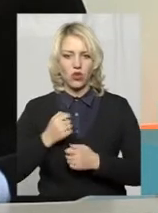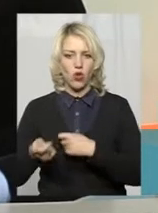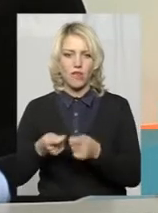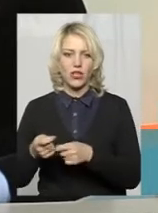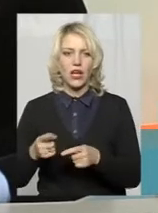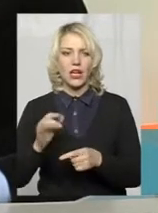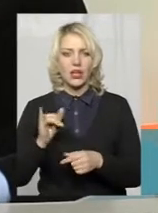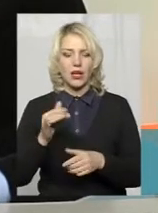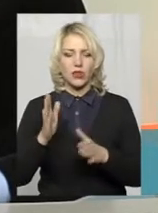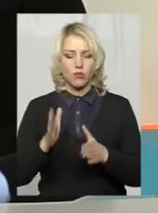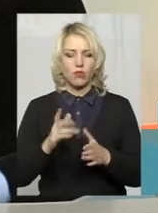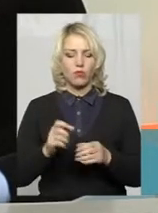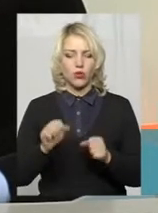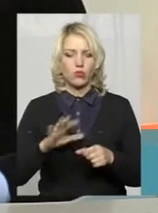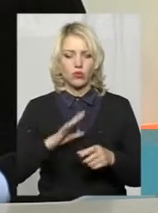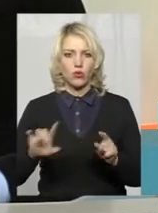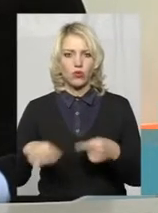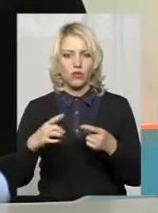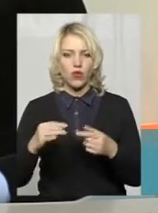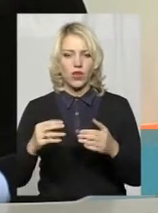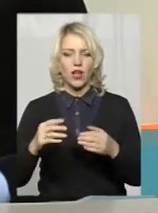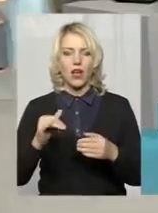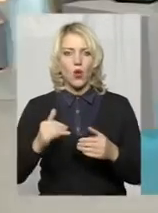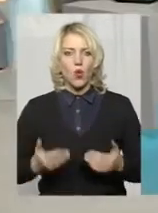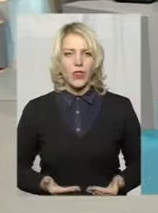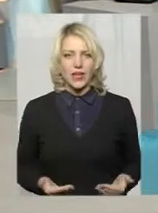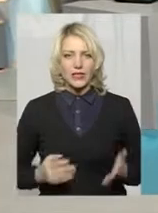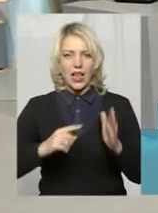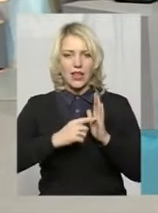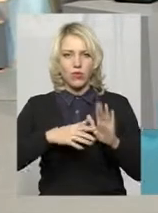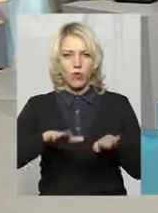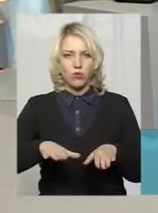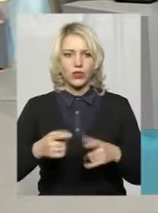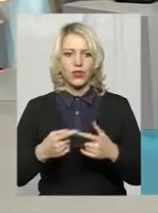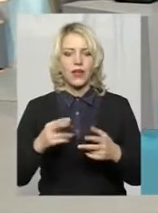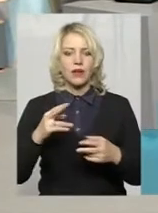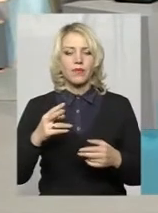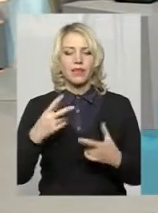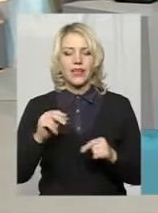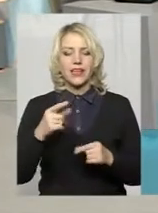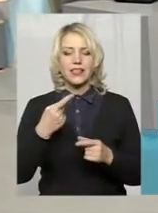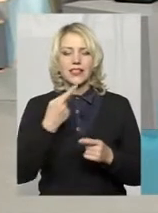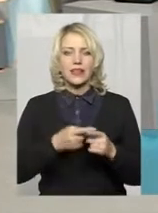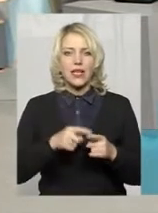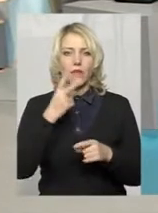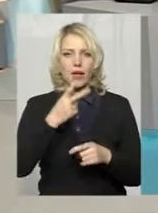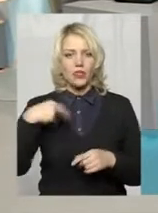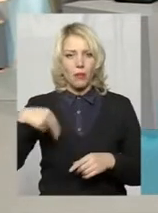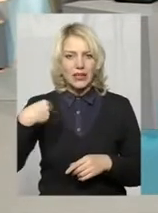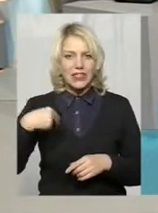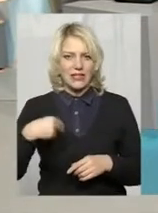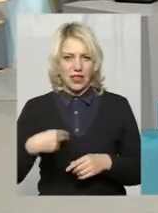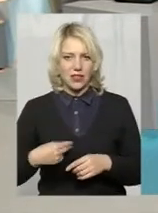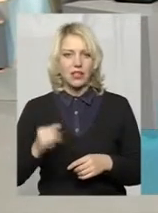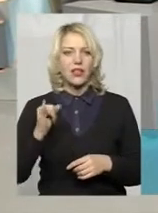Після того, вона може бути утворена в населеному пункті, визначеному, де це бачить президент і де це бачить суб'єкт, який подає таку пропозицію.